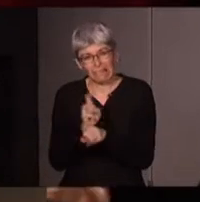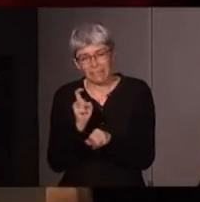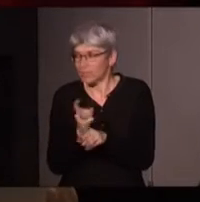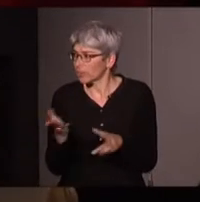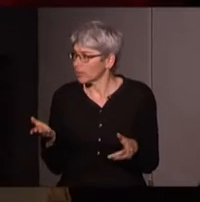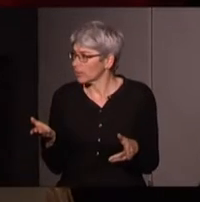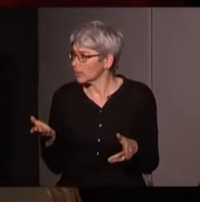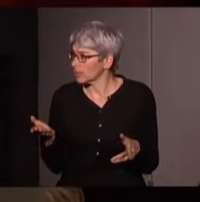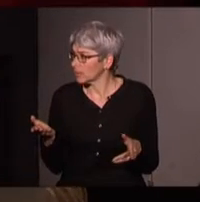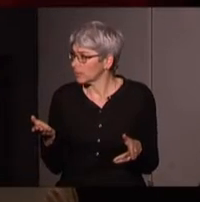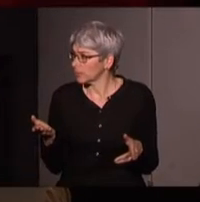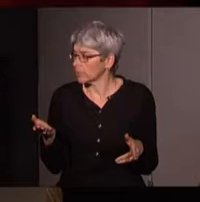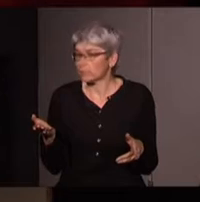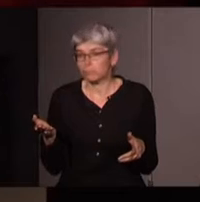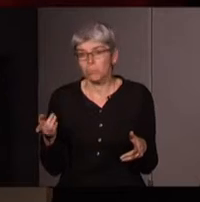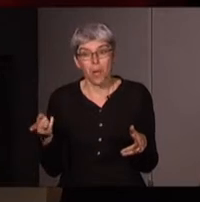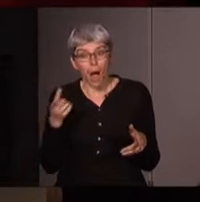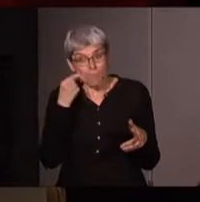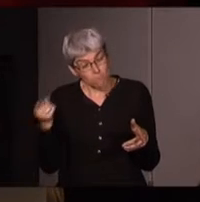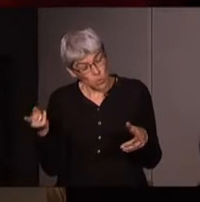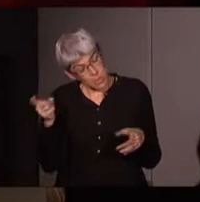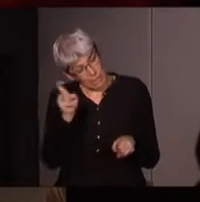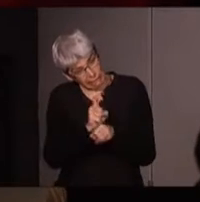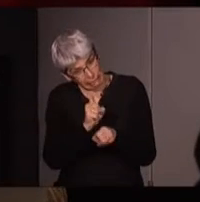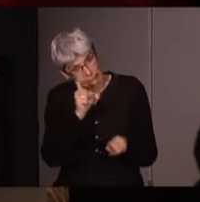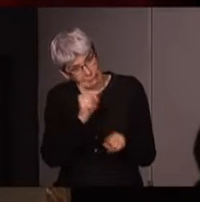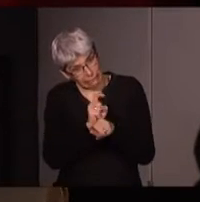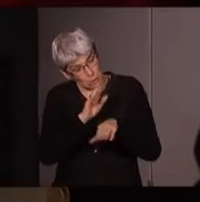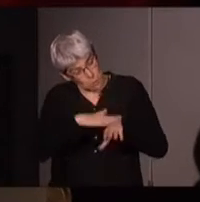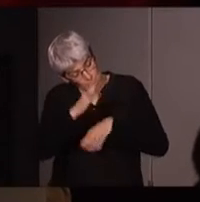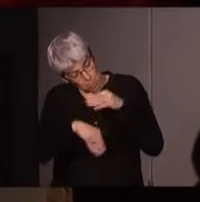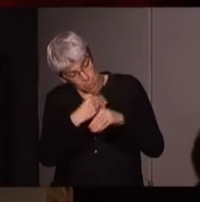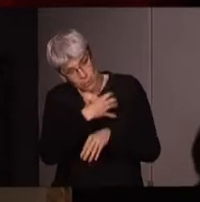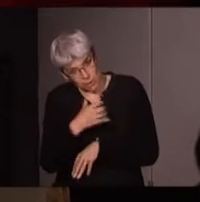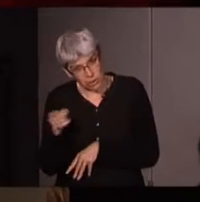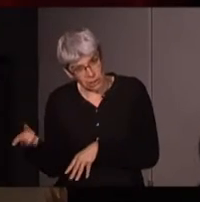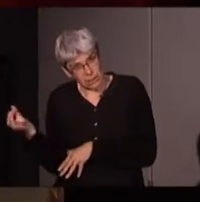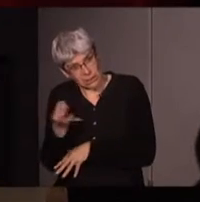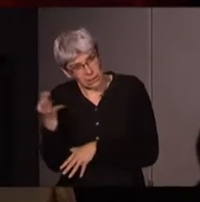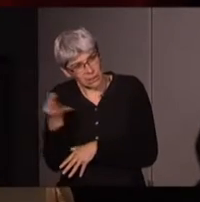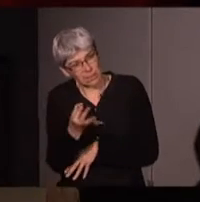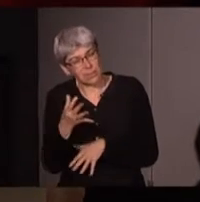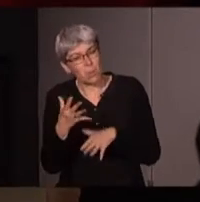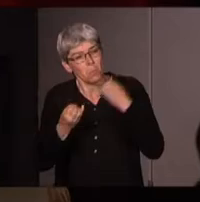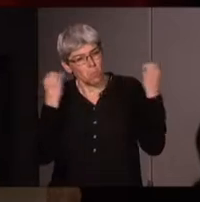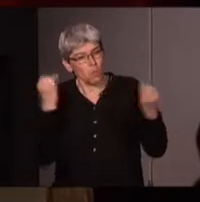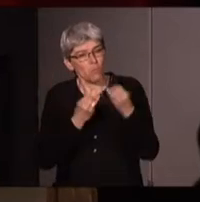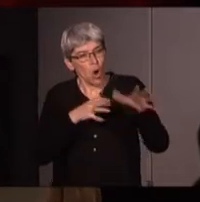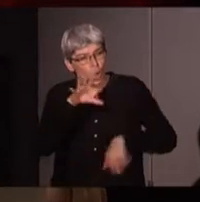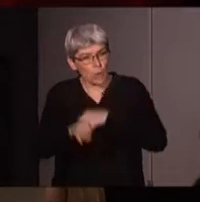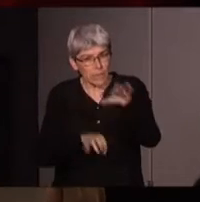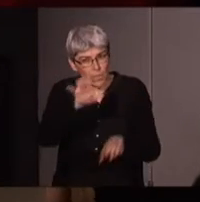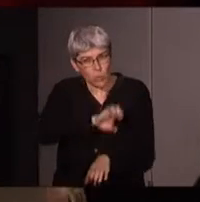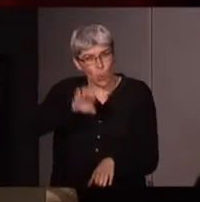tout ce qu'il dénonce et ce qu'il dénonce, lui, comme étant le mouvement de colonisation de l'Europe,